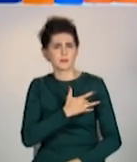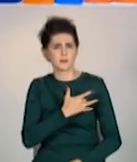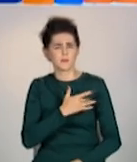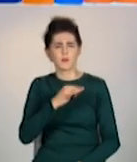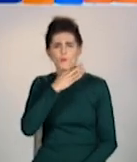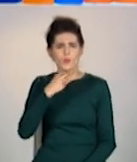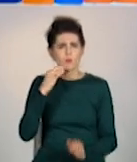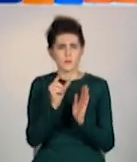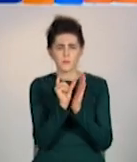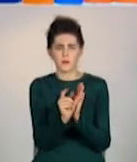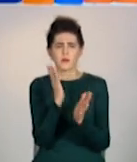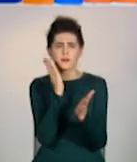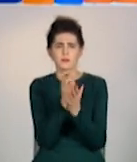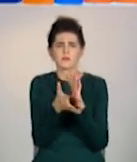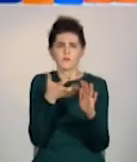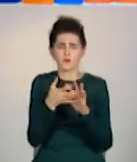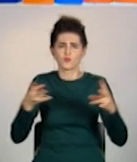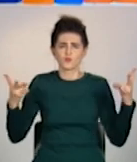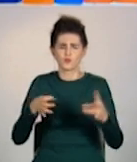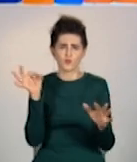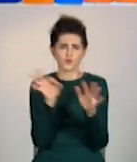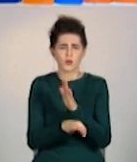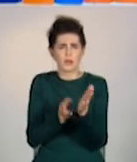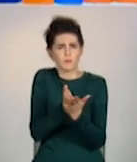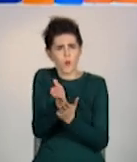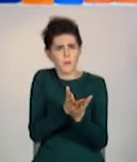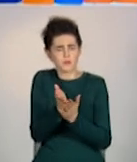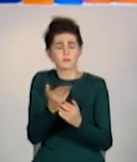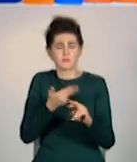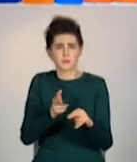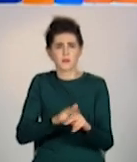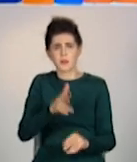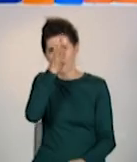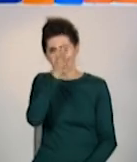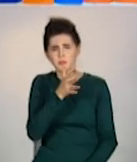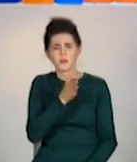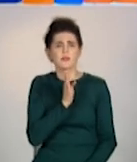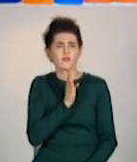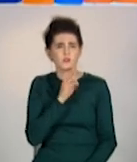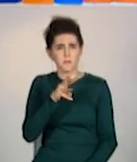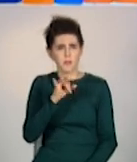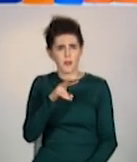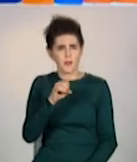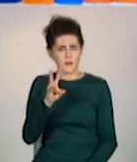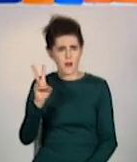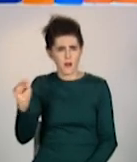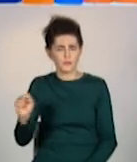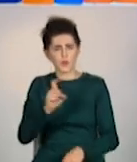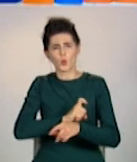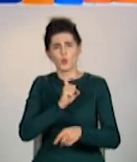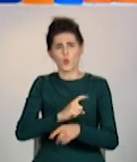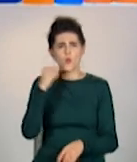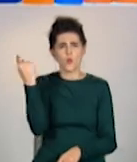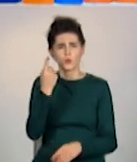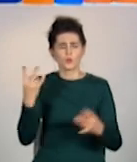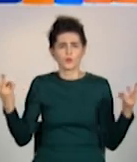термінового хірургічного втручання. Для врятування життя п'ятимісячної Міланки з Донецької області потрібен був